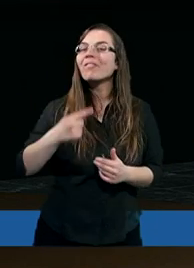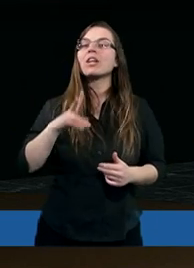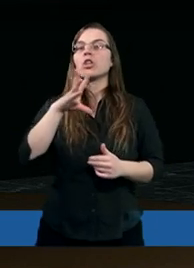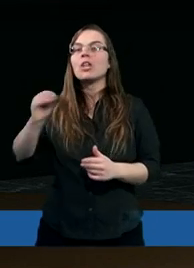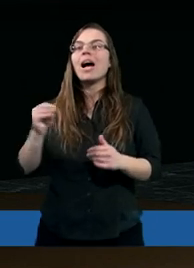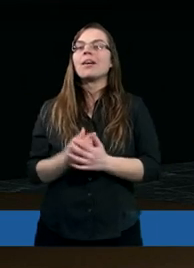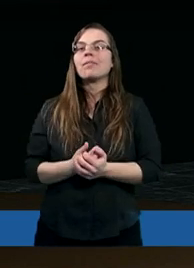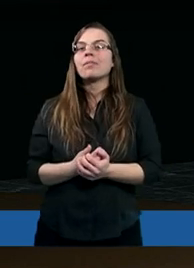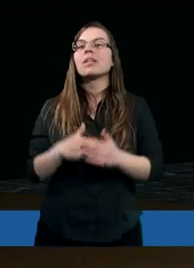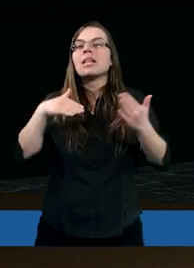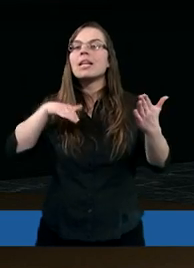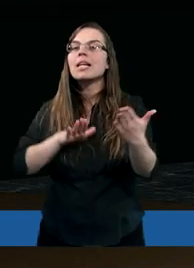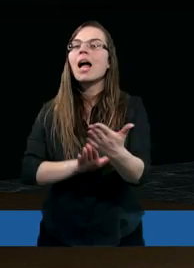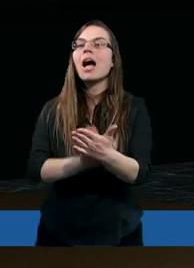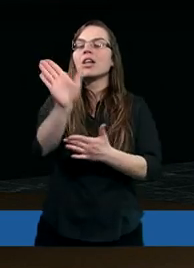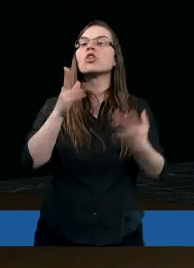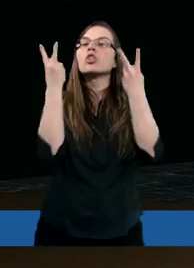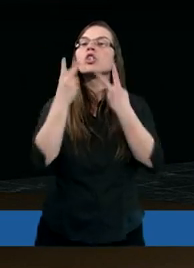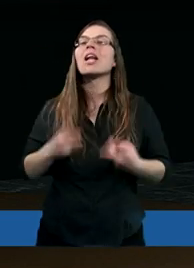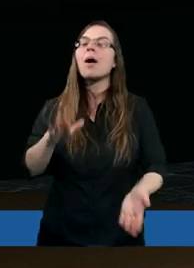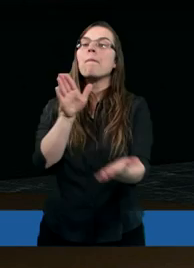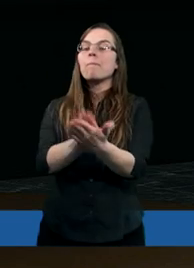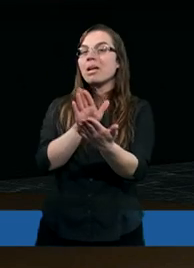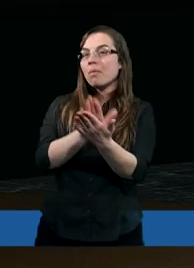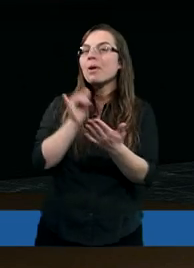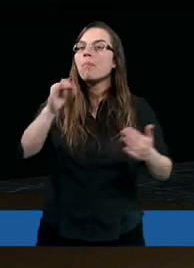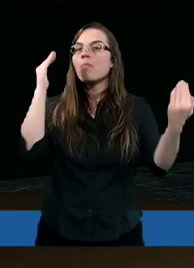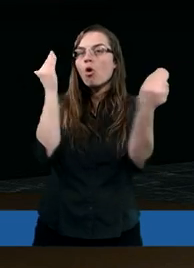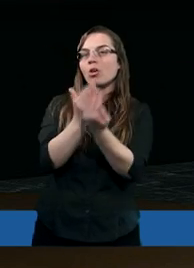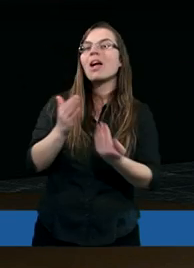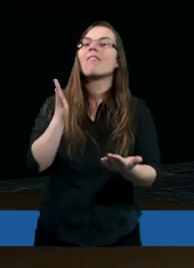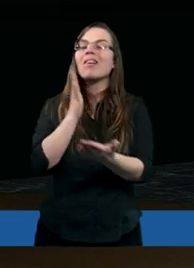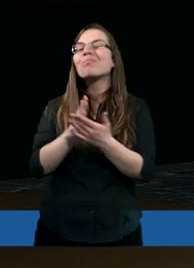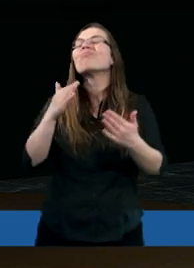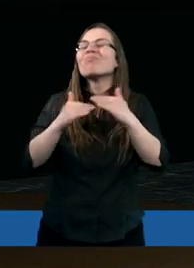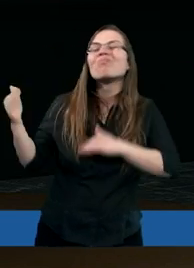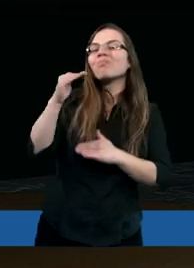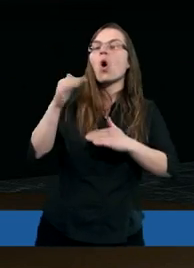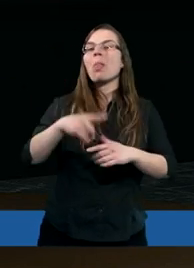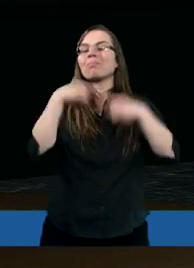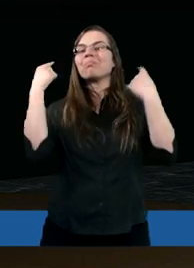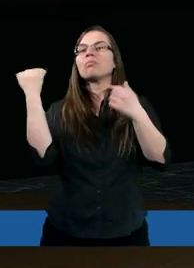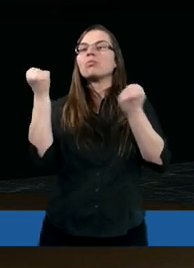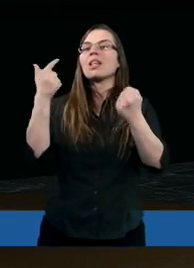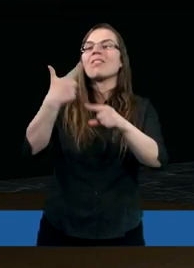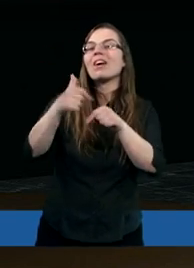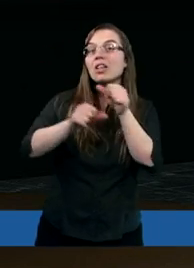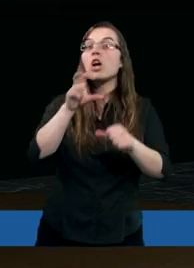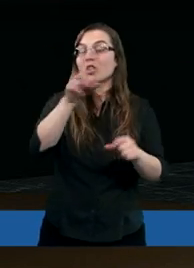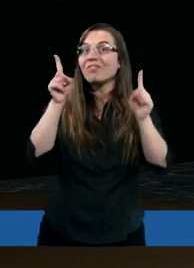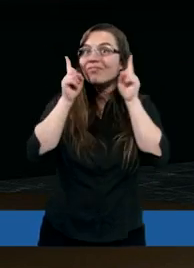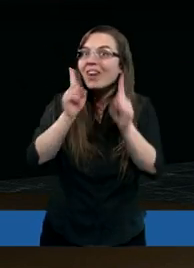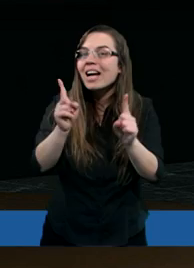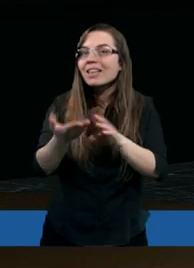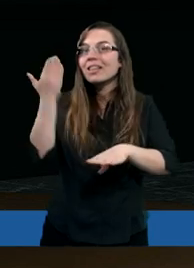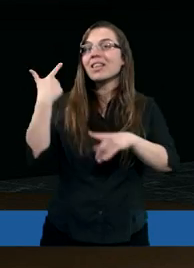zaczęłam czytać Biblię i poznawać Boga już ponad 20 lat temu. Ale czy faktycznie 20